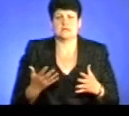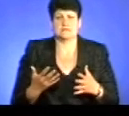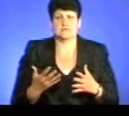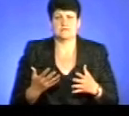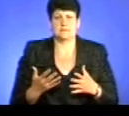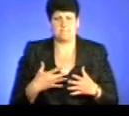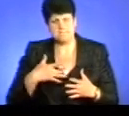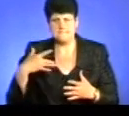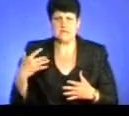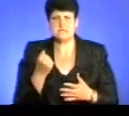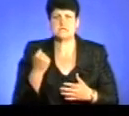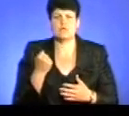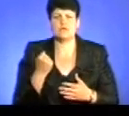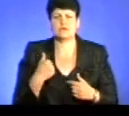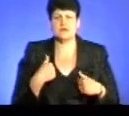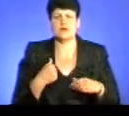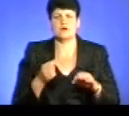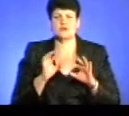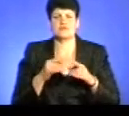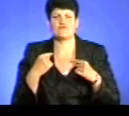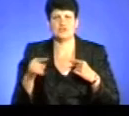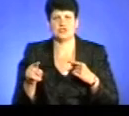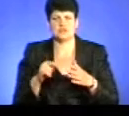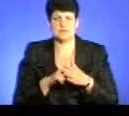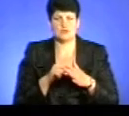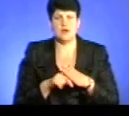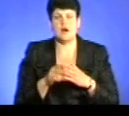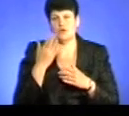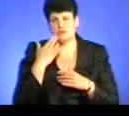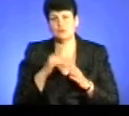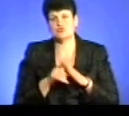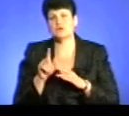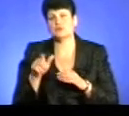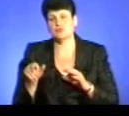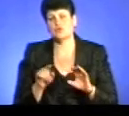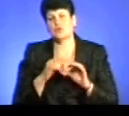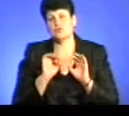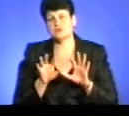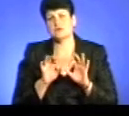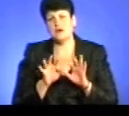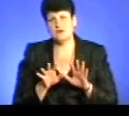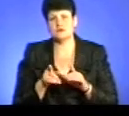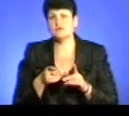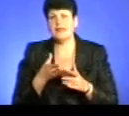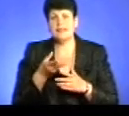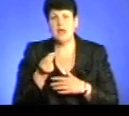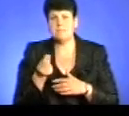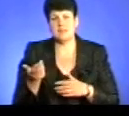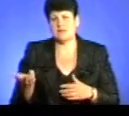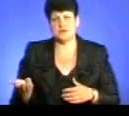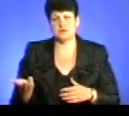Принципово, так? Принципово, так? Я доведу в інший спосіб. Але коли починаєш з людиною говорити, роз'яснюєш йому, що ти ж не платиш ні